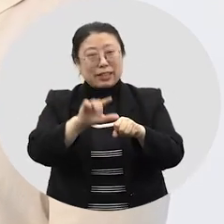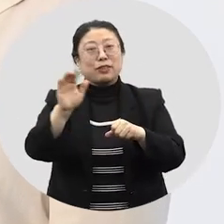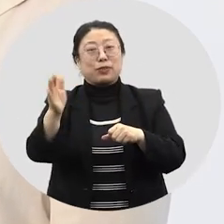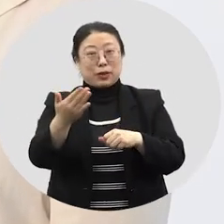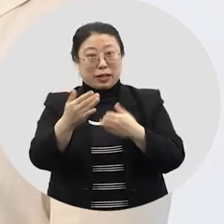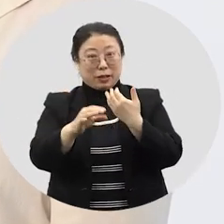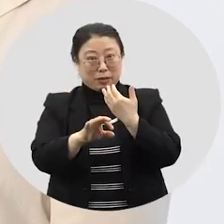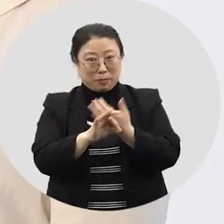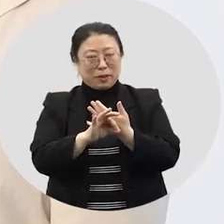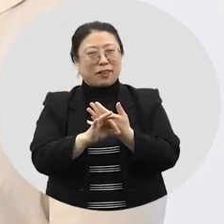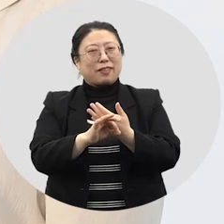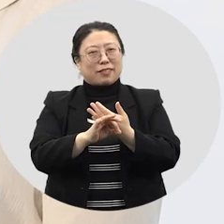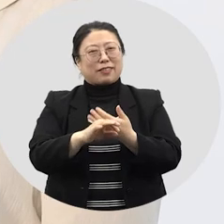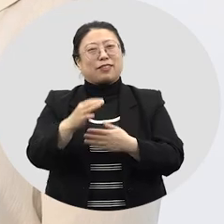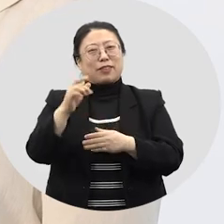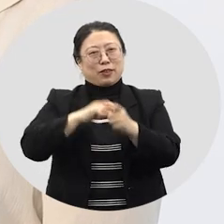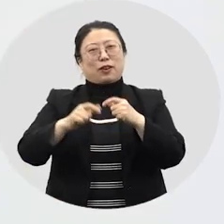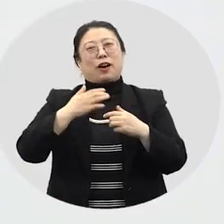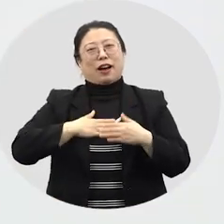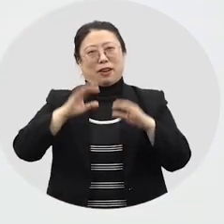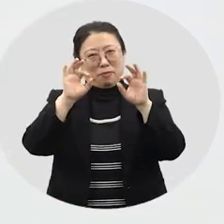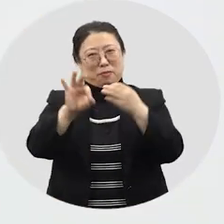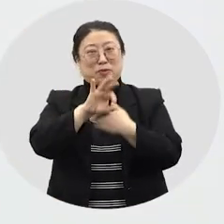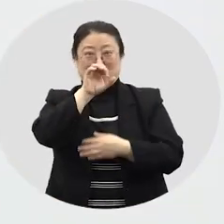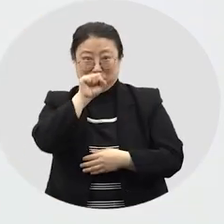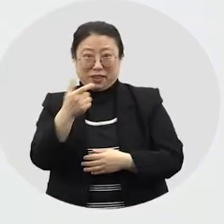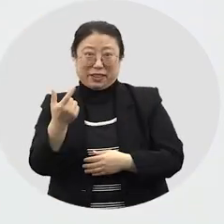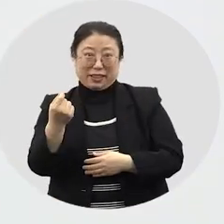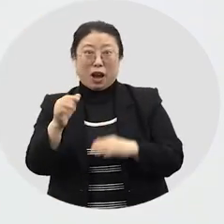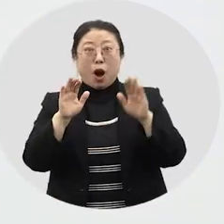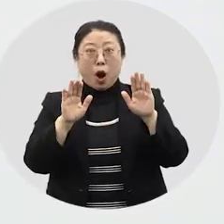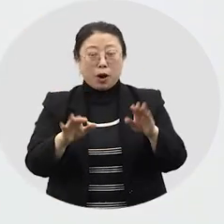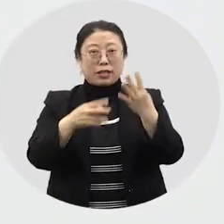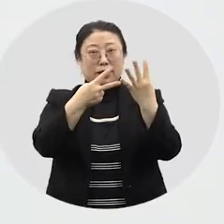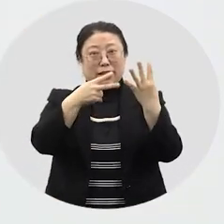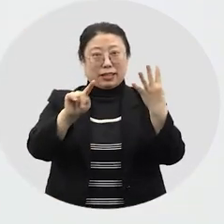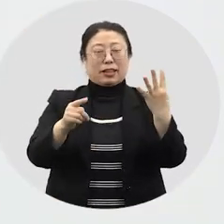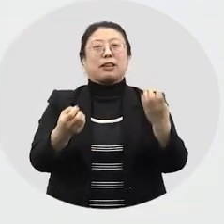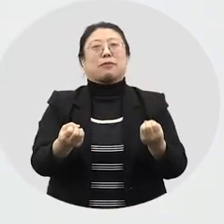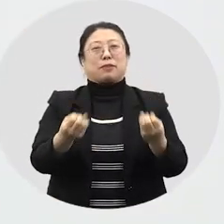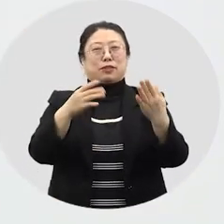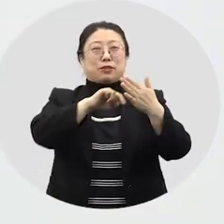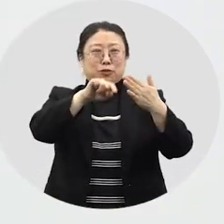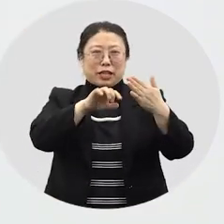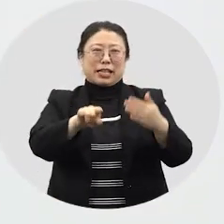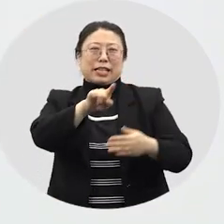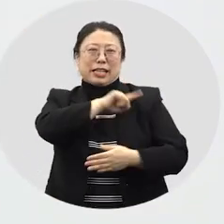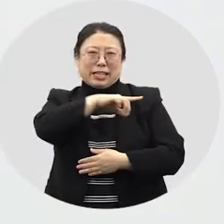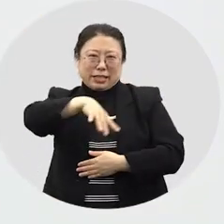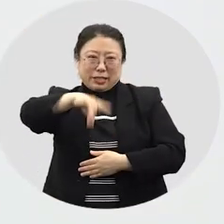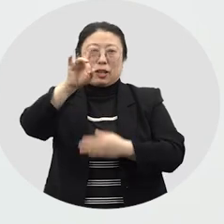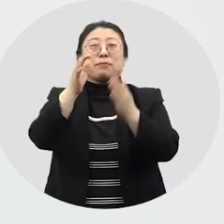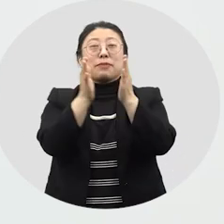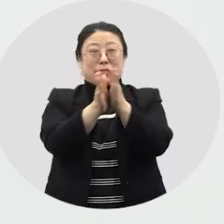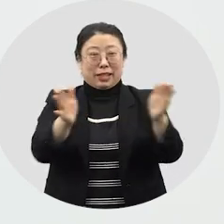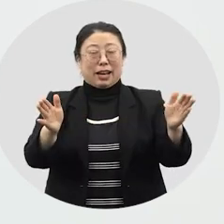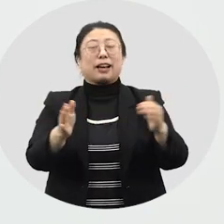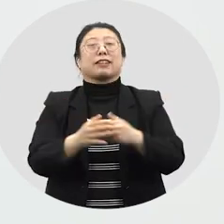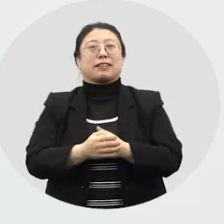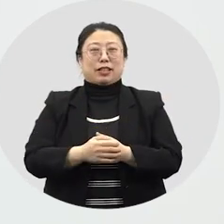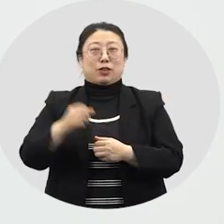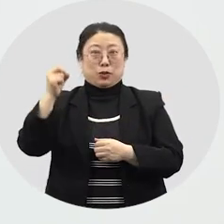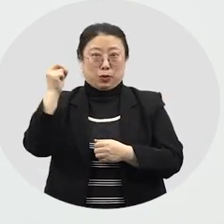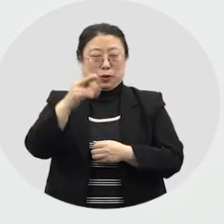풍속이 있는지 알아보면 좋을 것 같아요. 오늘 4대 명절 중에서 한 해에 가장 처음이 시작되는 명절이자